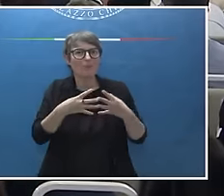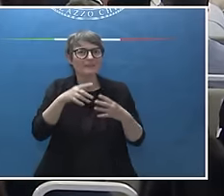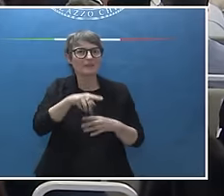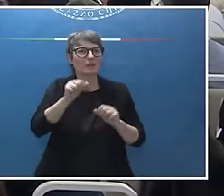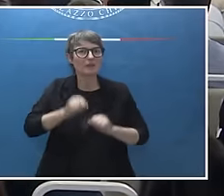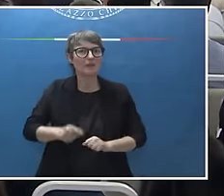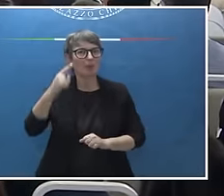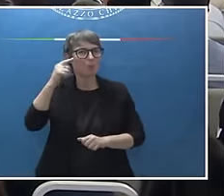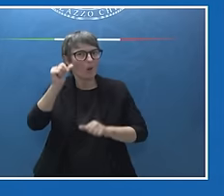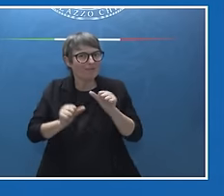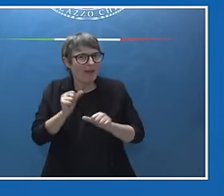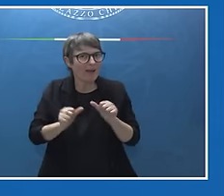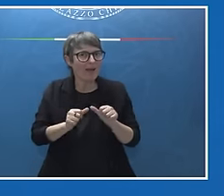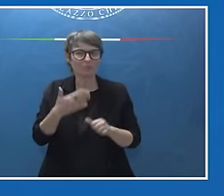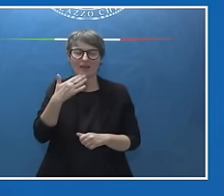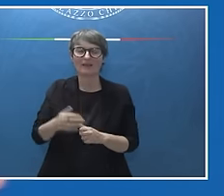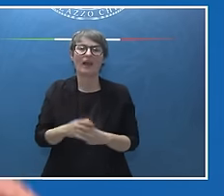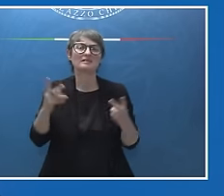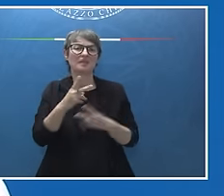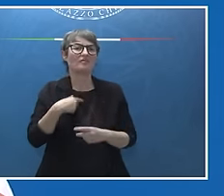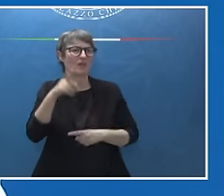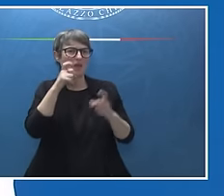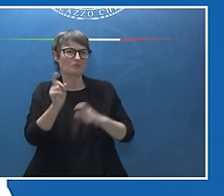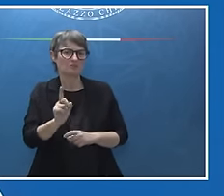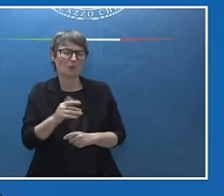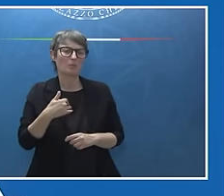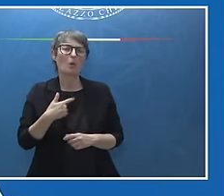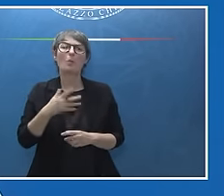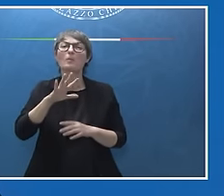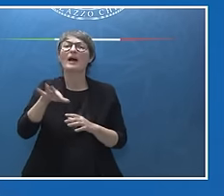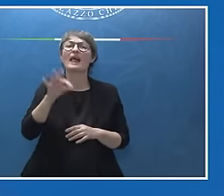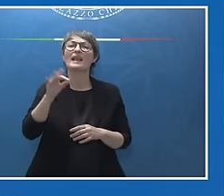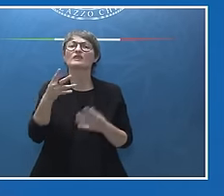Non sono preoccupata per quello che riguarda le elezioni americane.